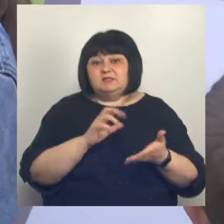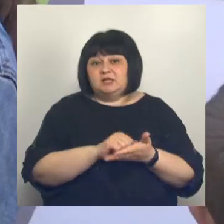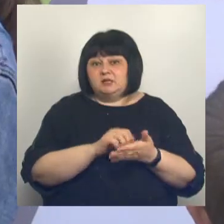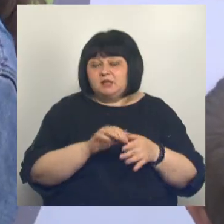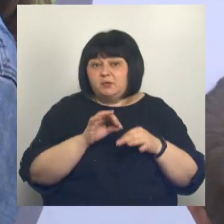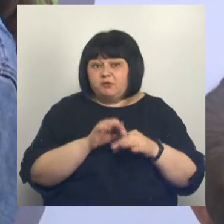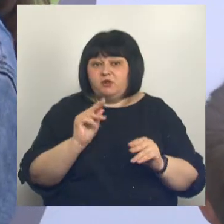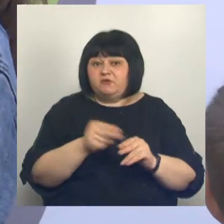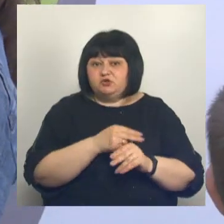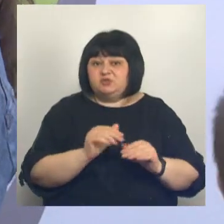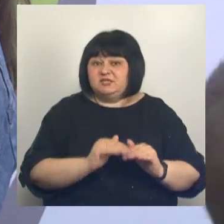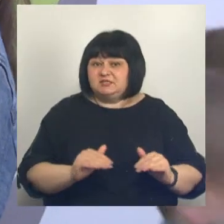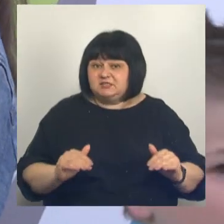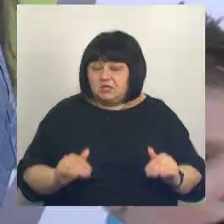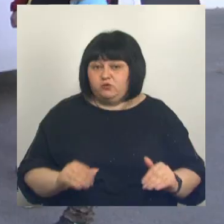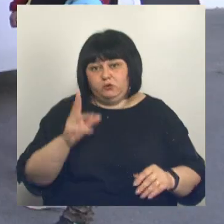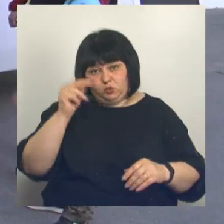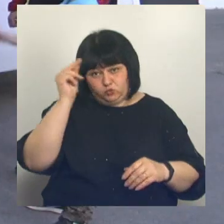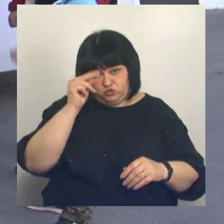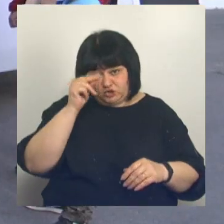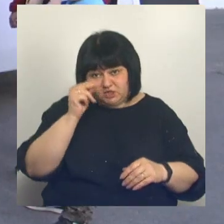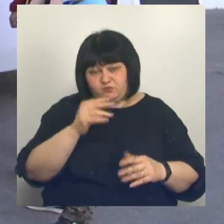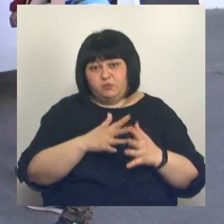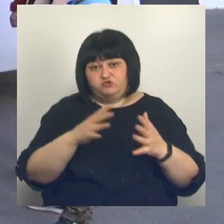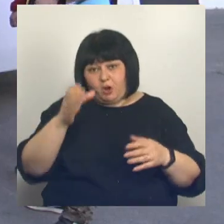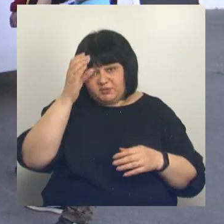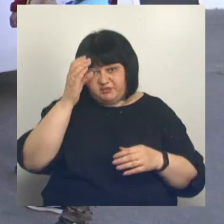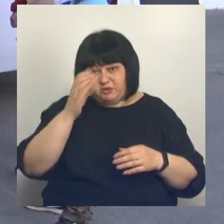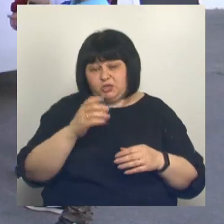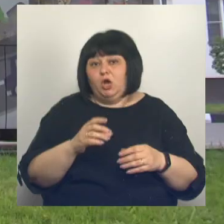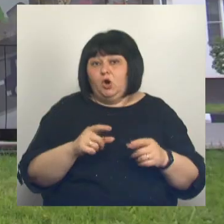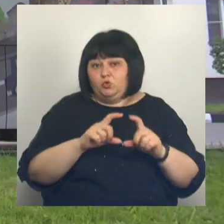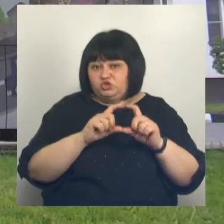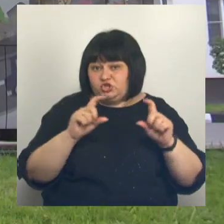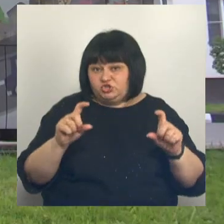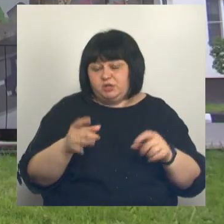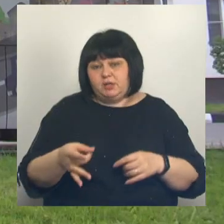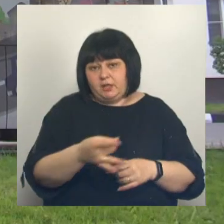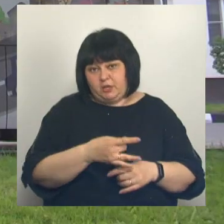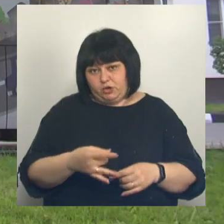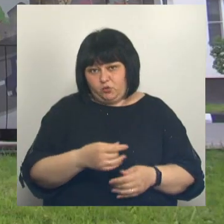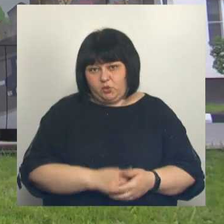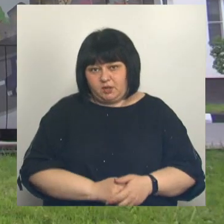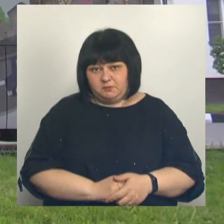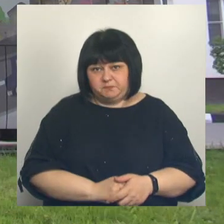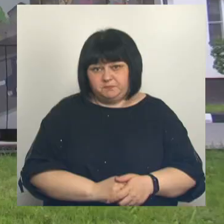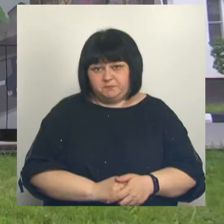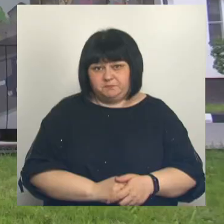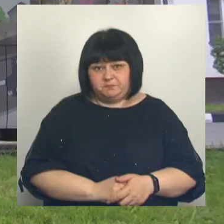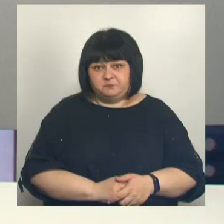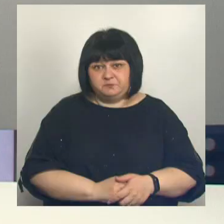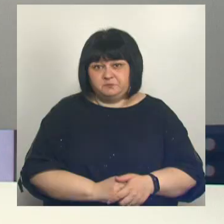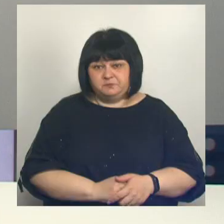воспитанников детских садов, а также учащихся большинства образовательных учреждений региона. Елена Черилова, Сергей Олихвер. Такой день на Мире